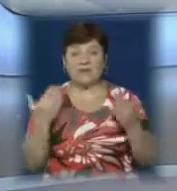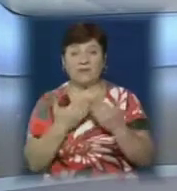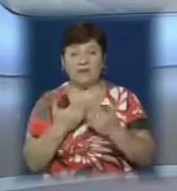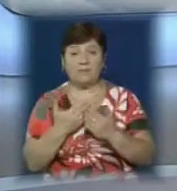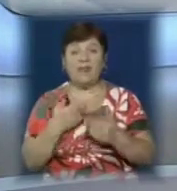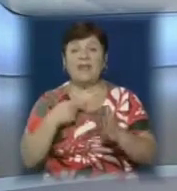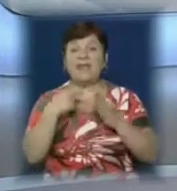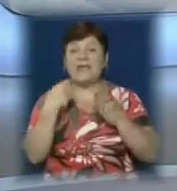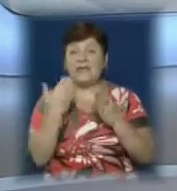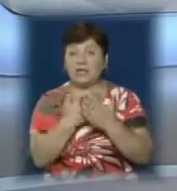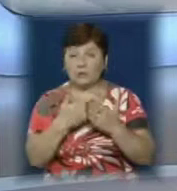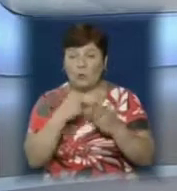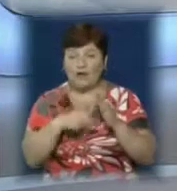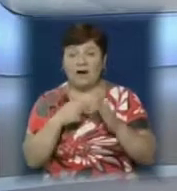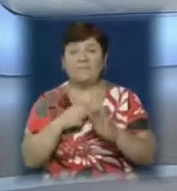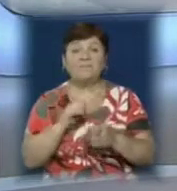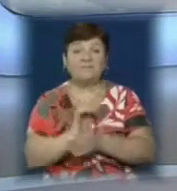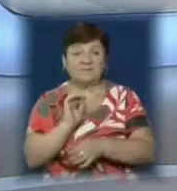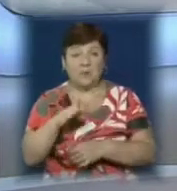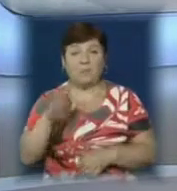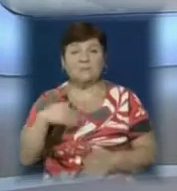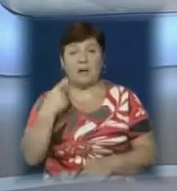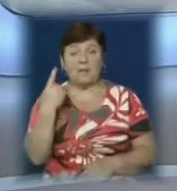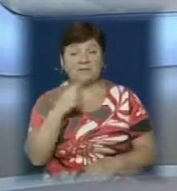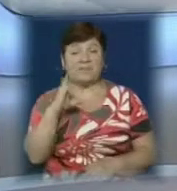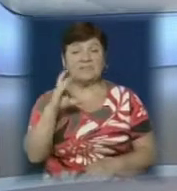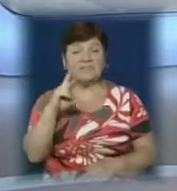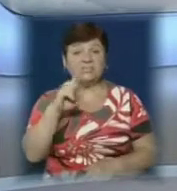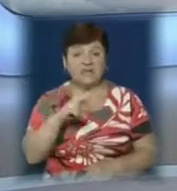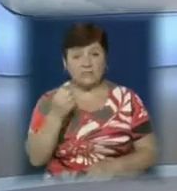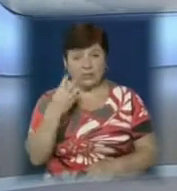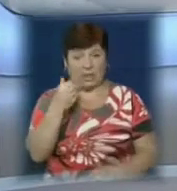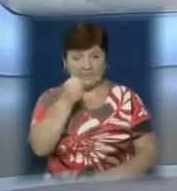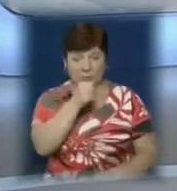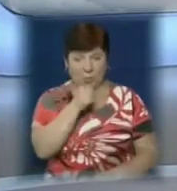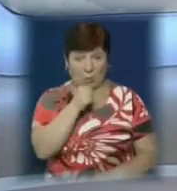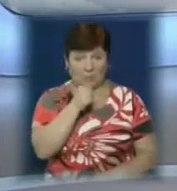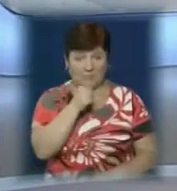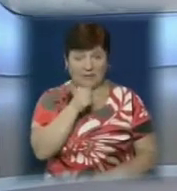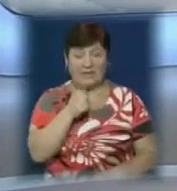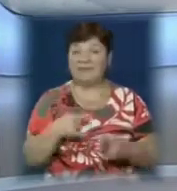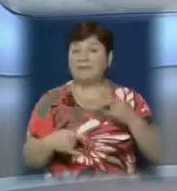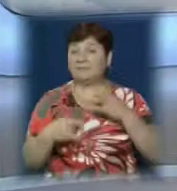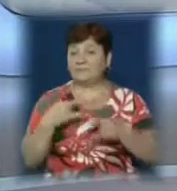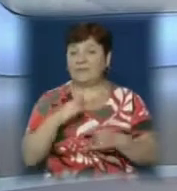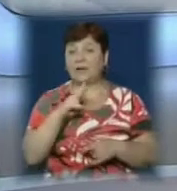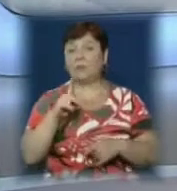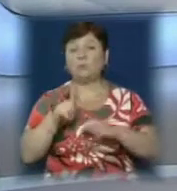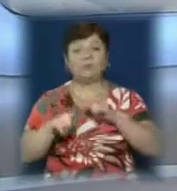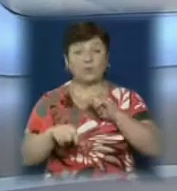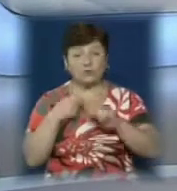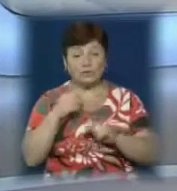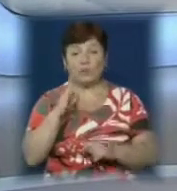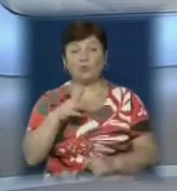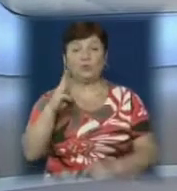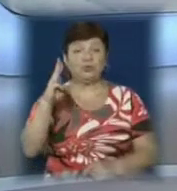серіалів, вироблених в Росії після 1 січня 2014 року. Телеканали, які порушили заборону, будуть